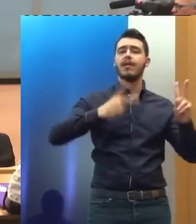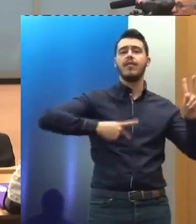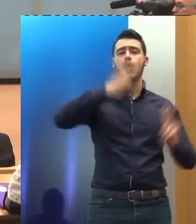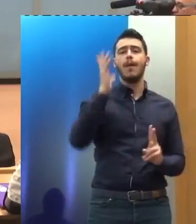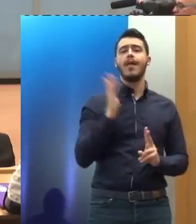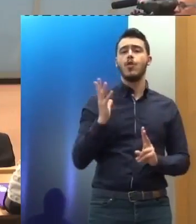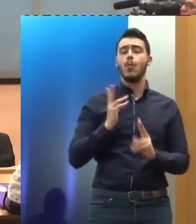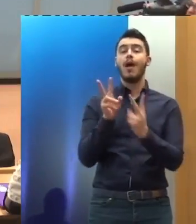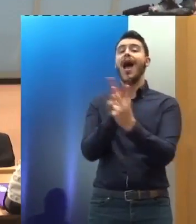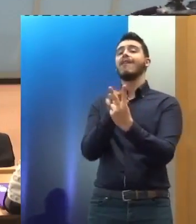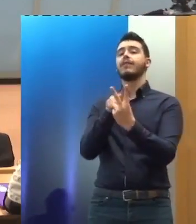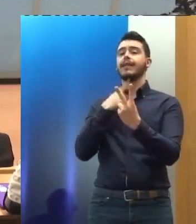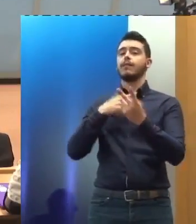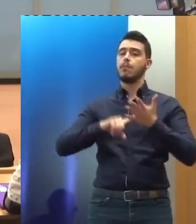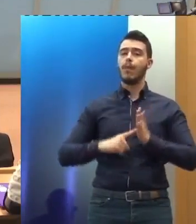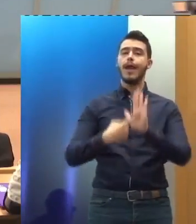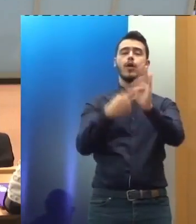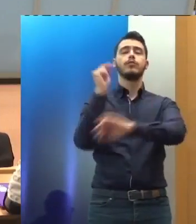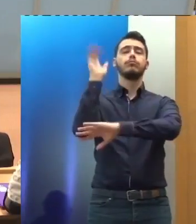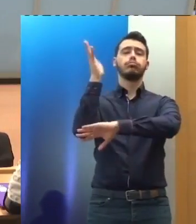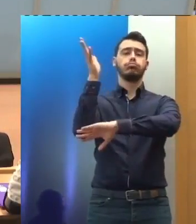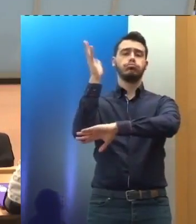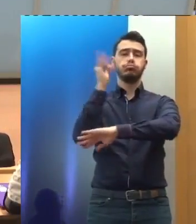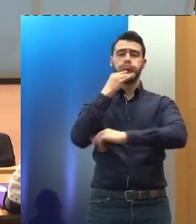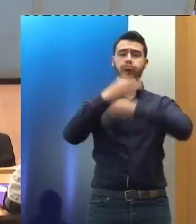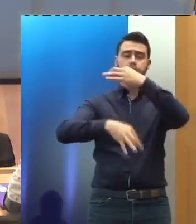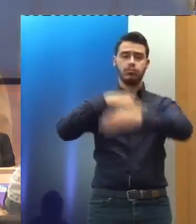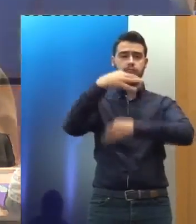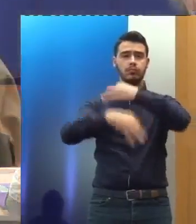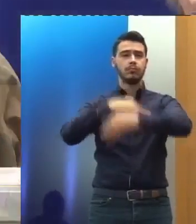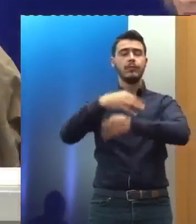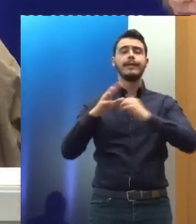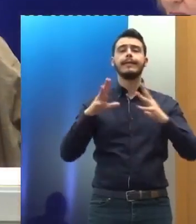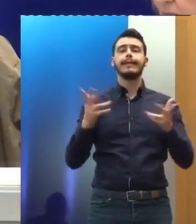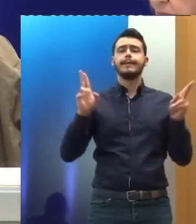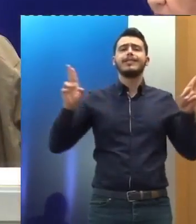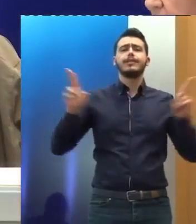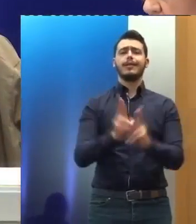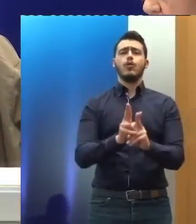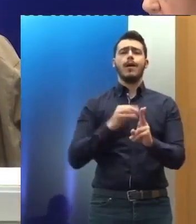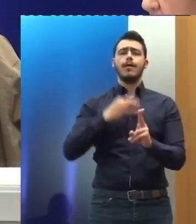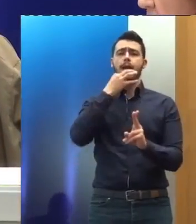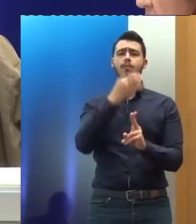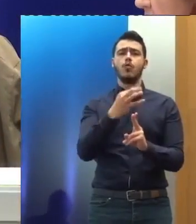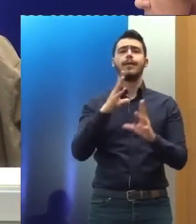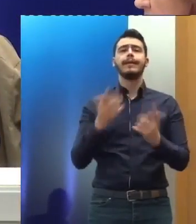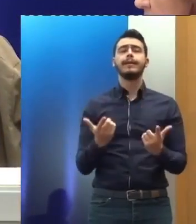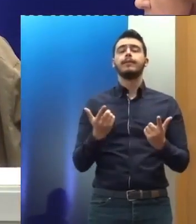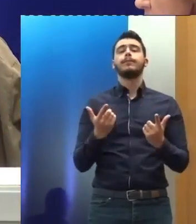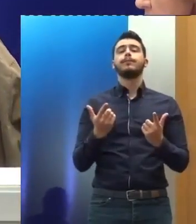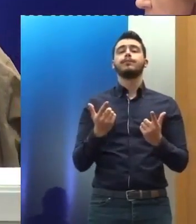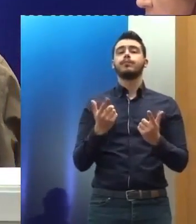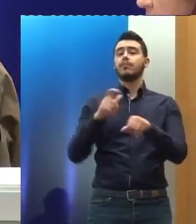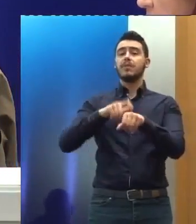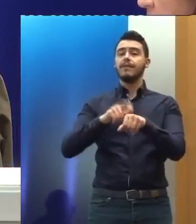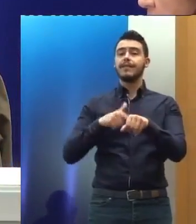Θα μας παρουσιάσουν αυτό που μπορούμε να συνοψίσουμε σαν οι συστάσεις οι οποίες προκύψανε